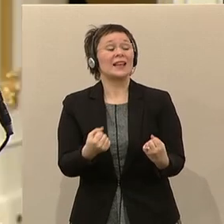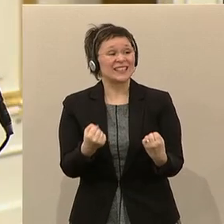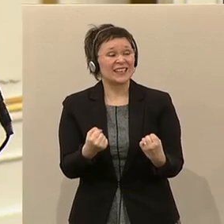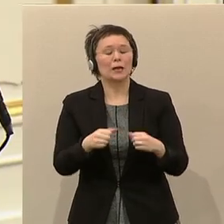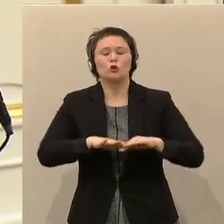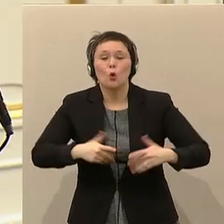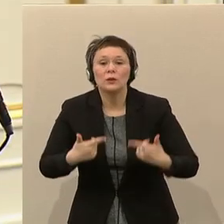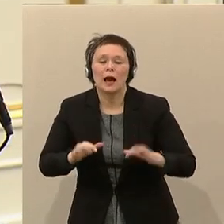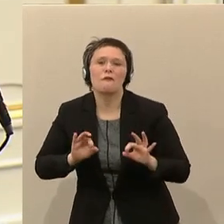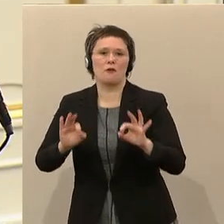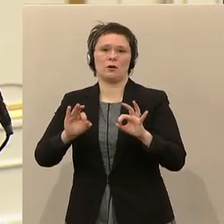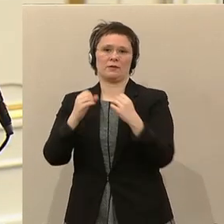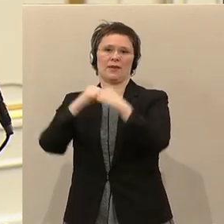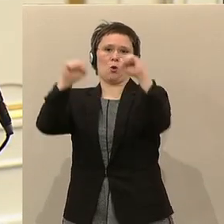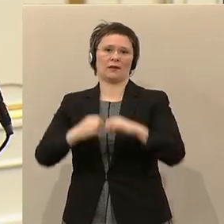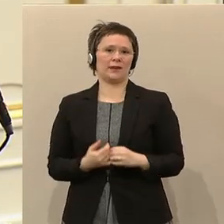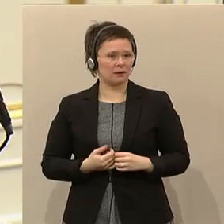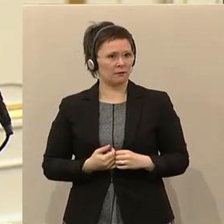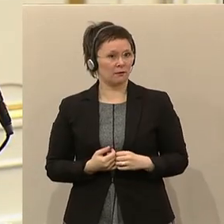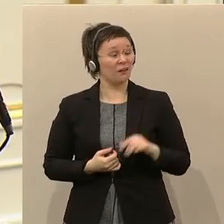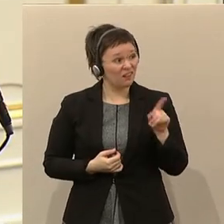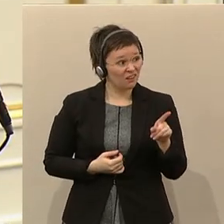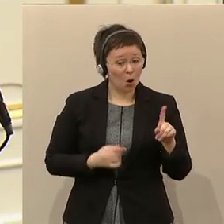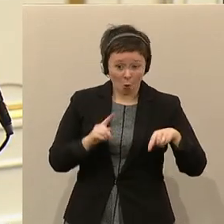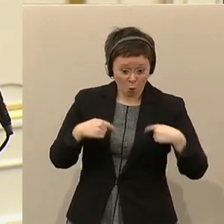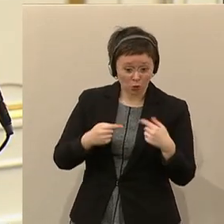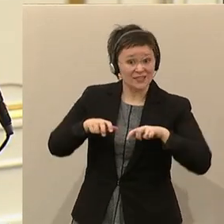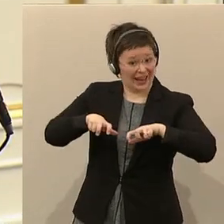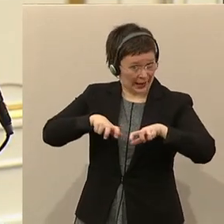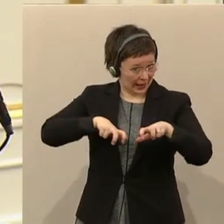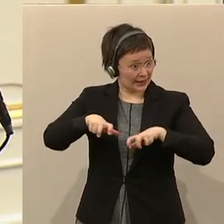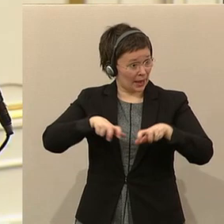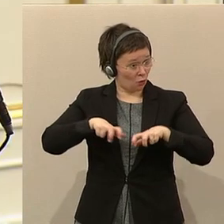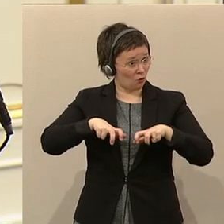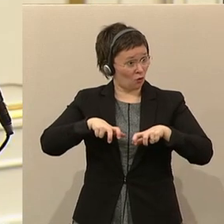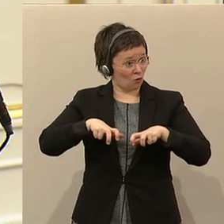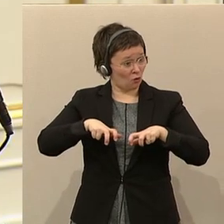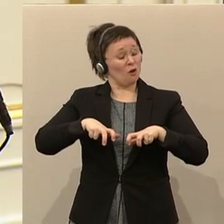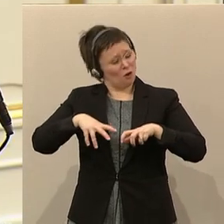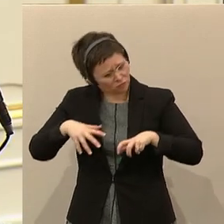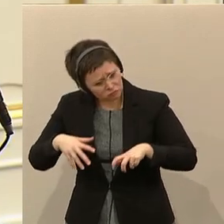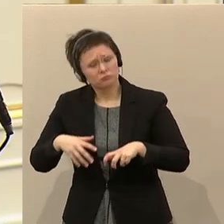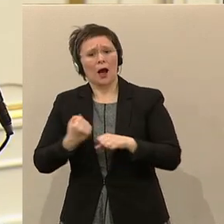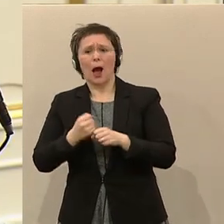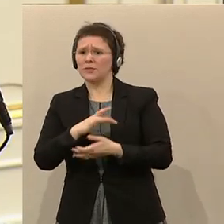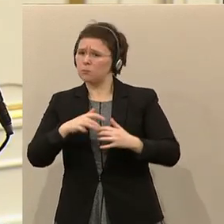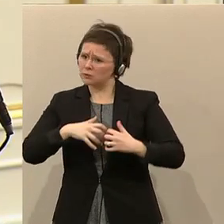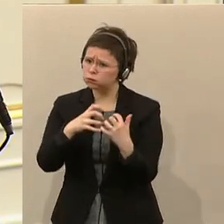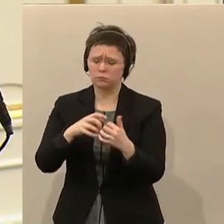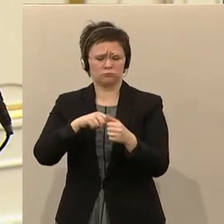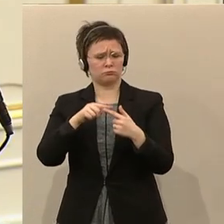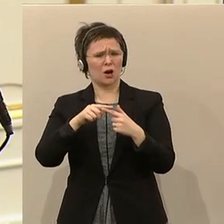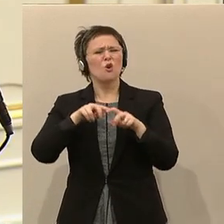Demokratie. Unsere Regierung schafft es. Es schafft Arbeitsplätze, schafft Steuersenkung, das dem